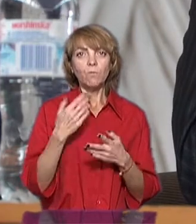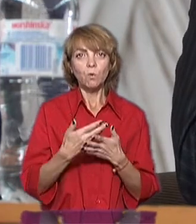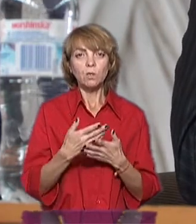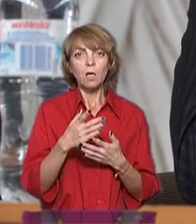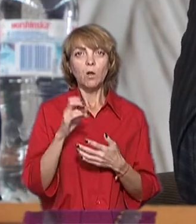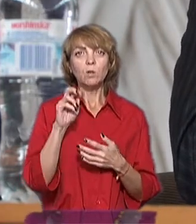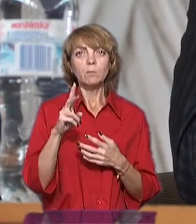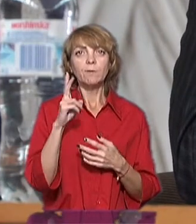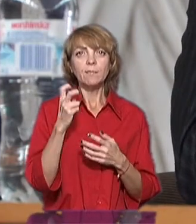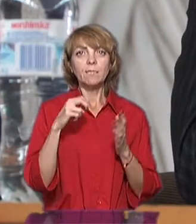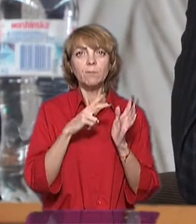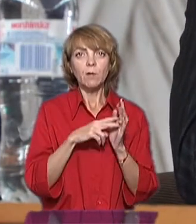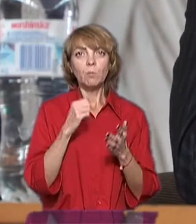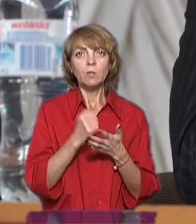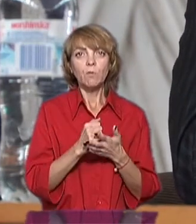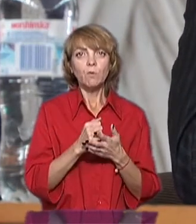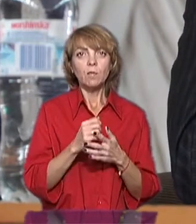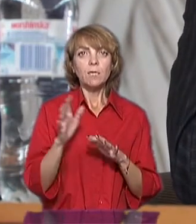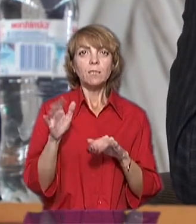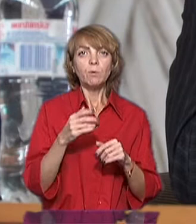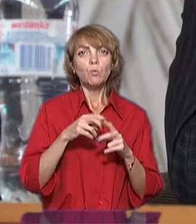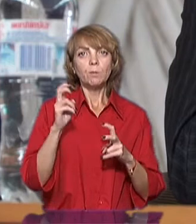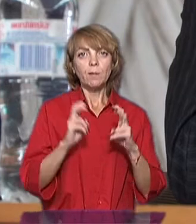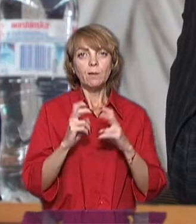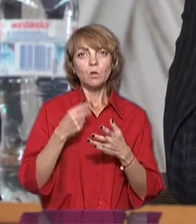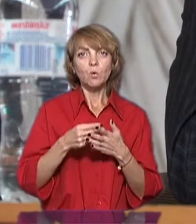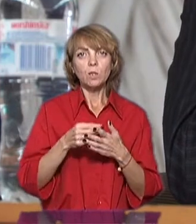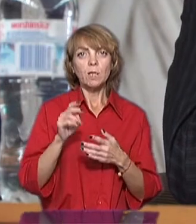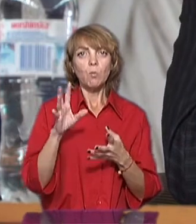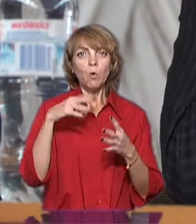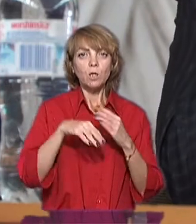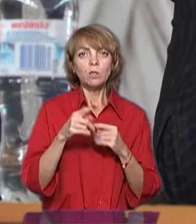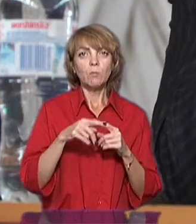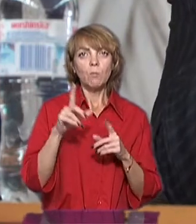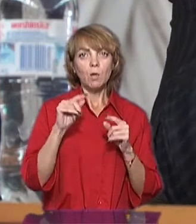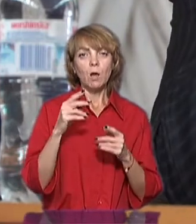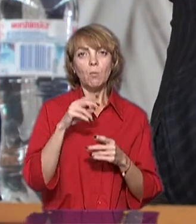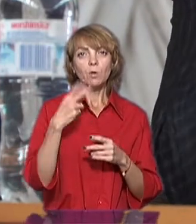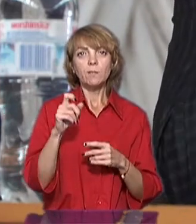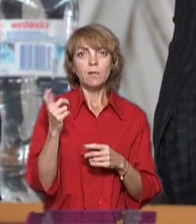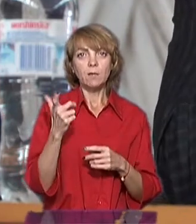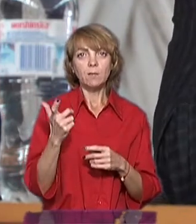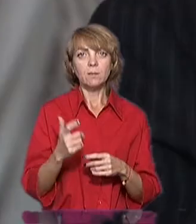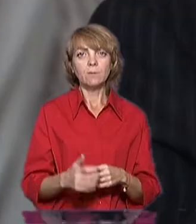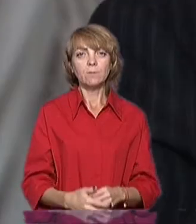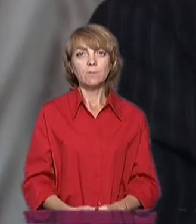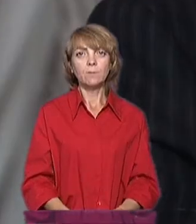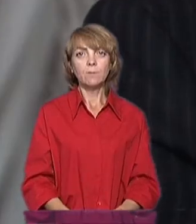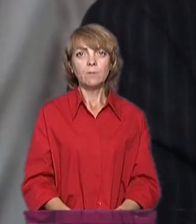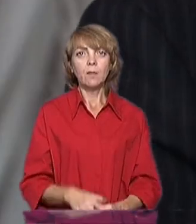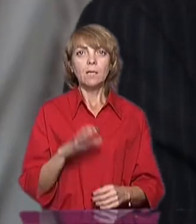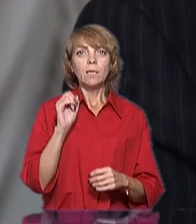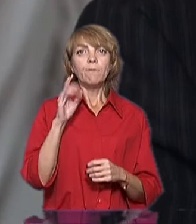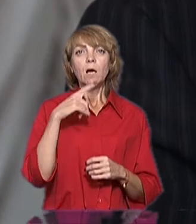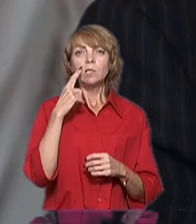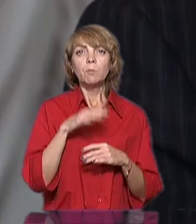алгоритм 217-ї постанови забирає у підприємства кошти для погашення боргів за газ». Андрєєв